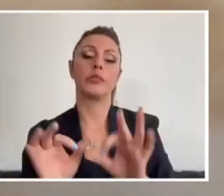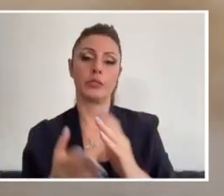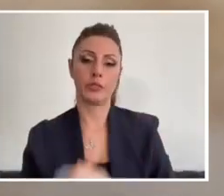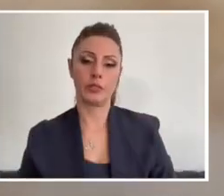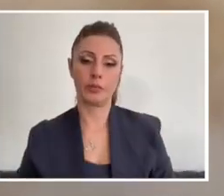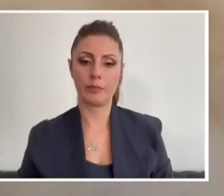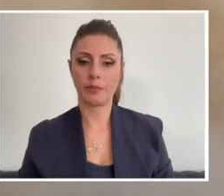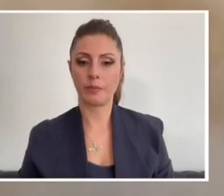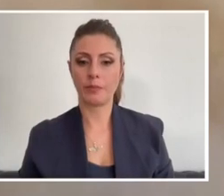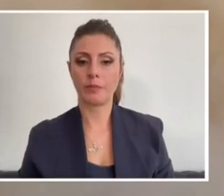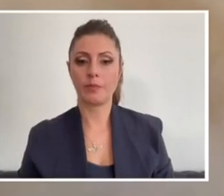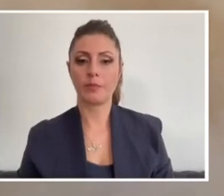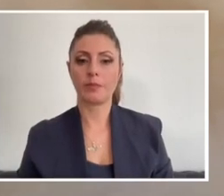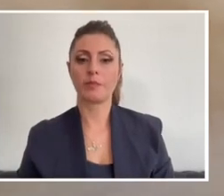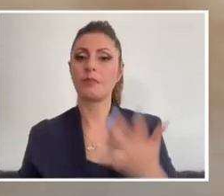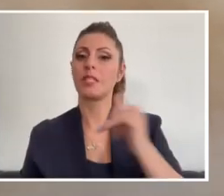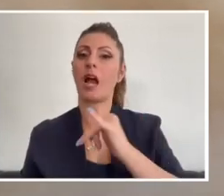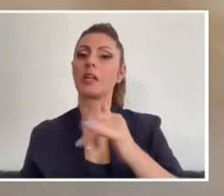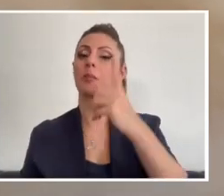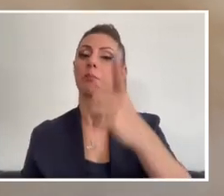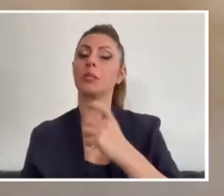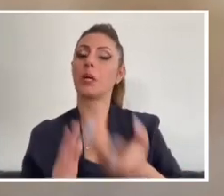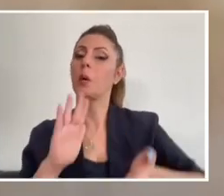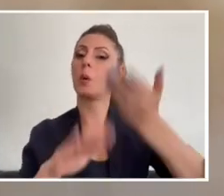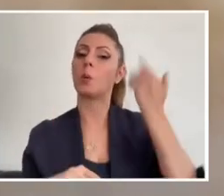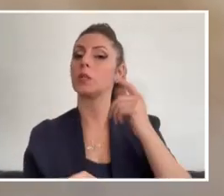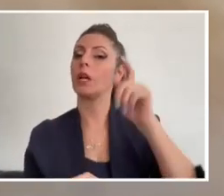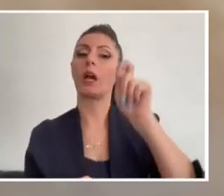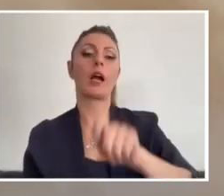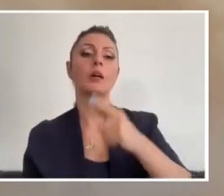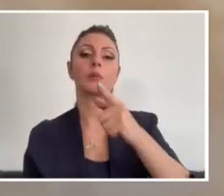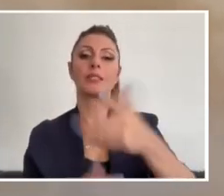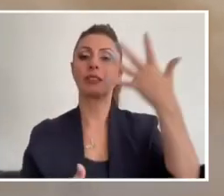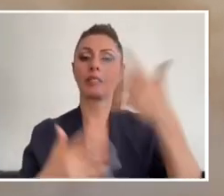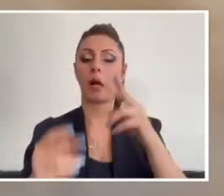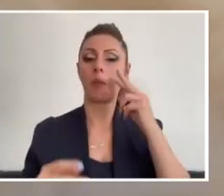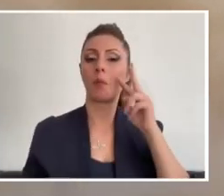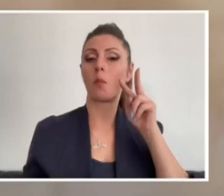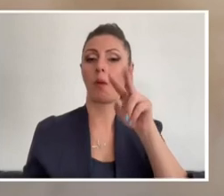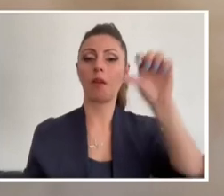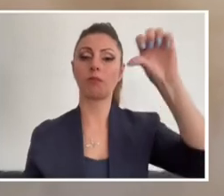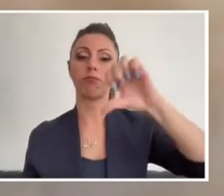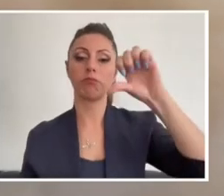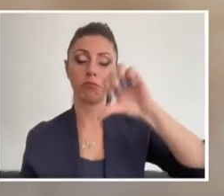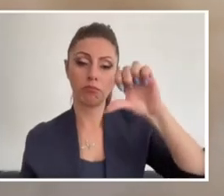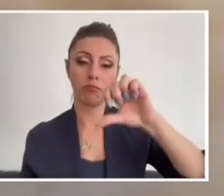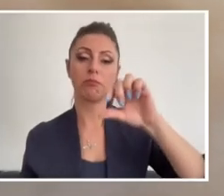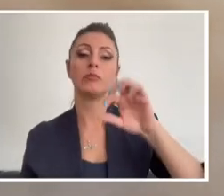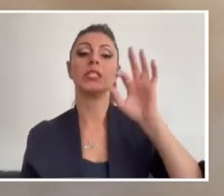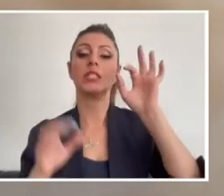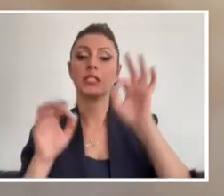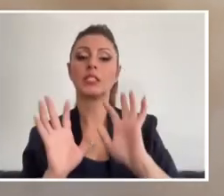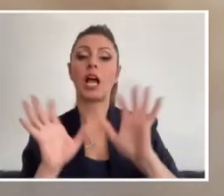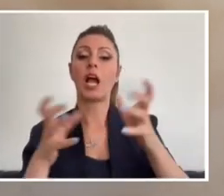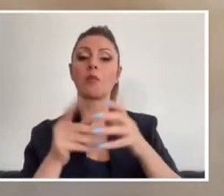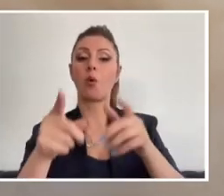görüntü çıktı ki yaklaşık bir saat önce gerçekleştirdiğimiz yayında göz gözü görmüyordu. Köyün dışında ve ekipler de o